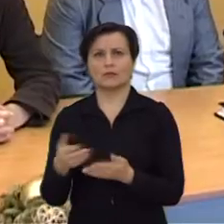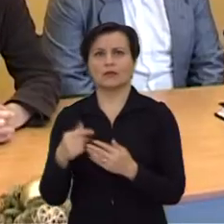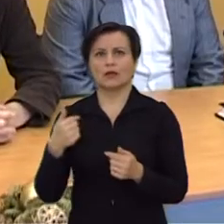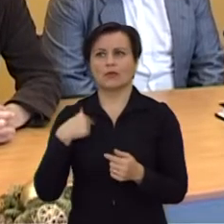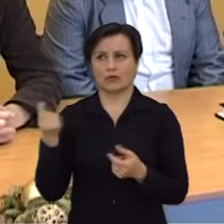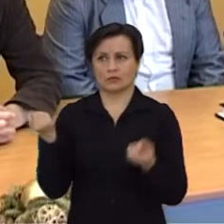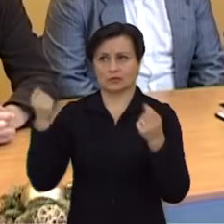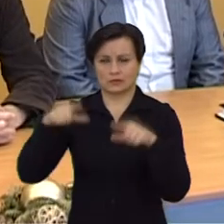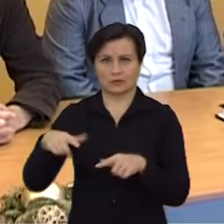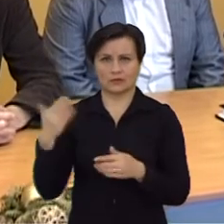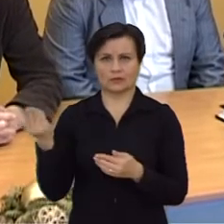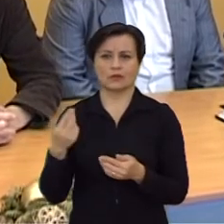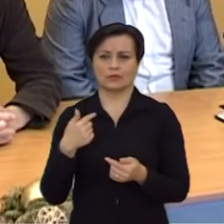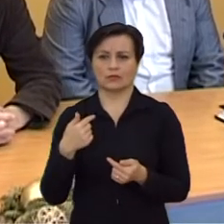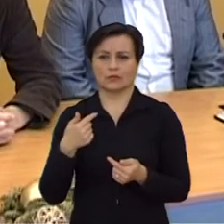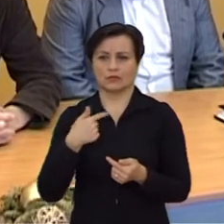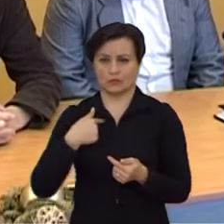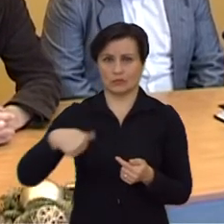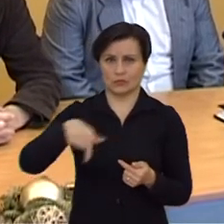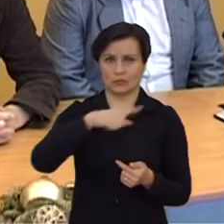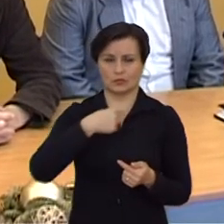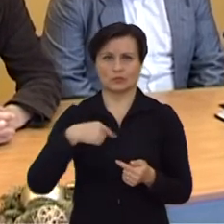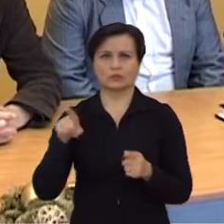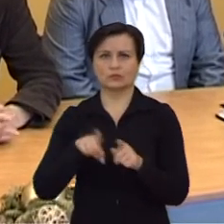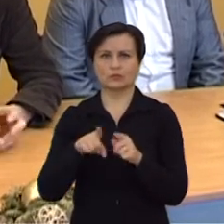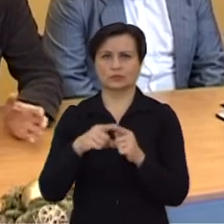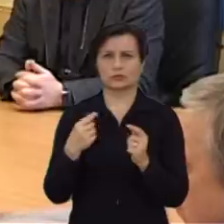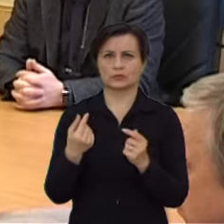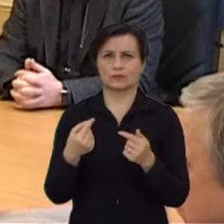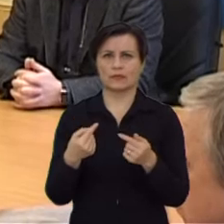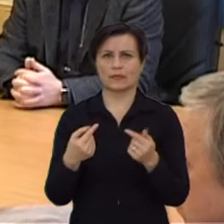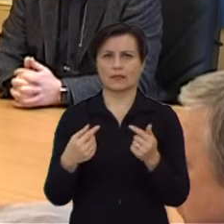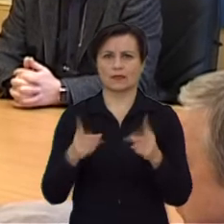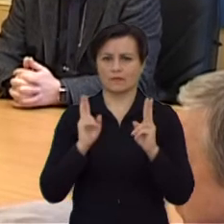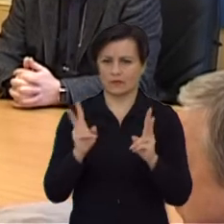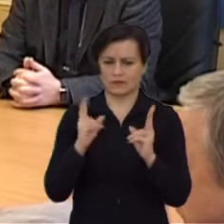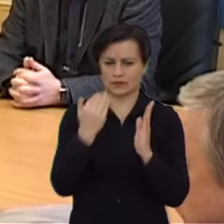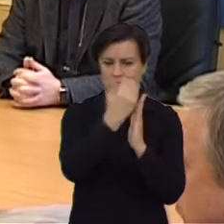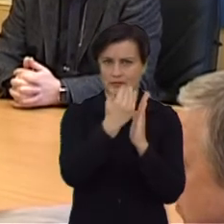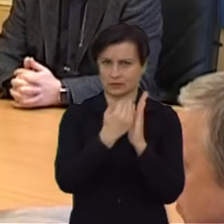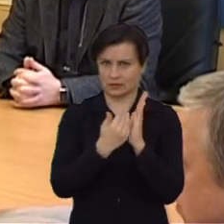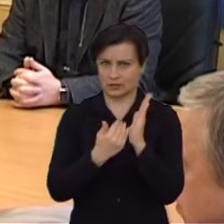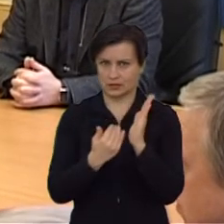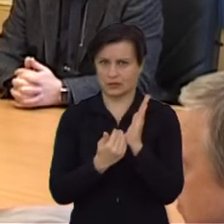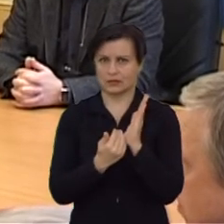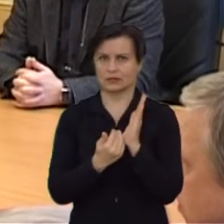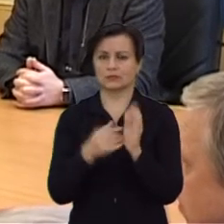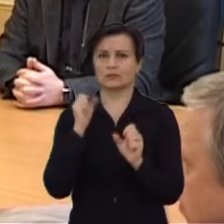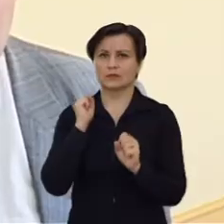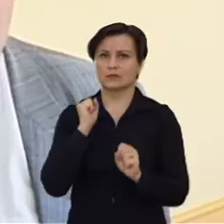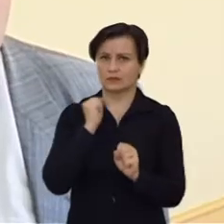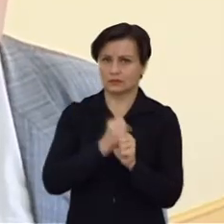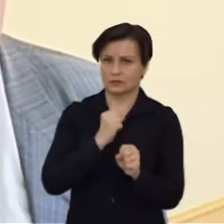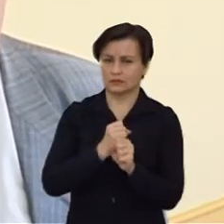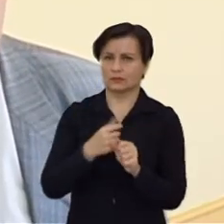užtikrina mums kiekvienam taip pat tą stabilumą įstatymuose, vykdymą ir panašiai. Galima sakyti, yra